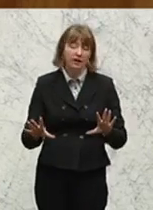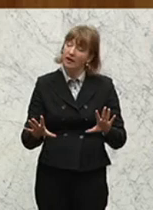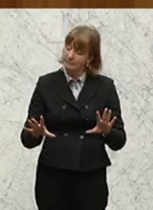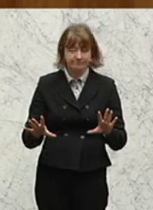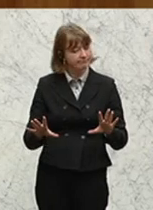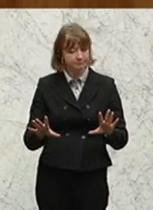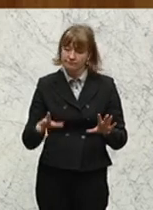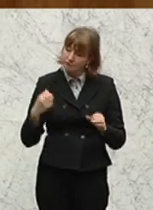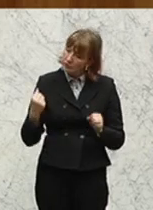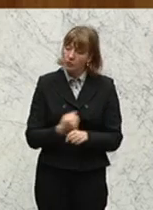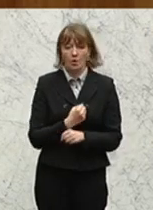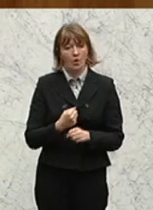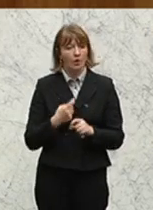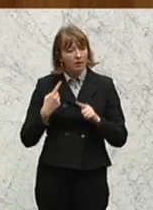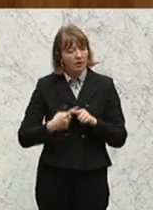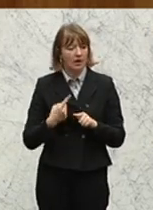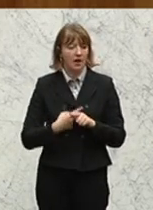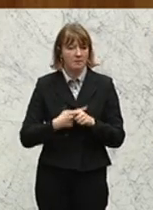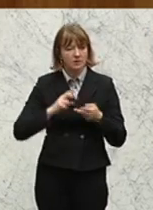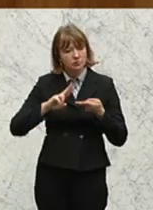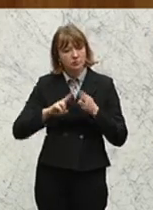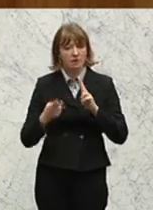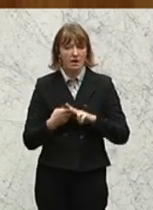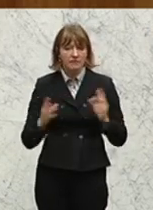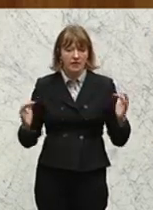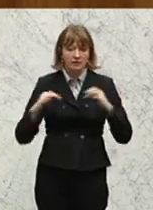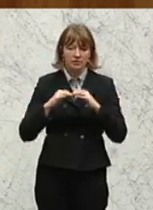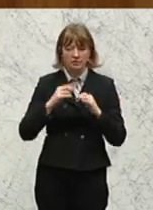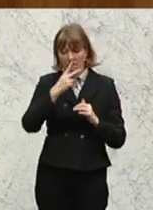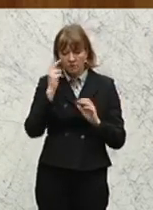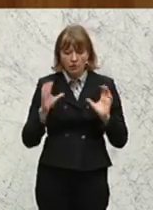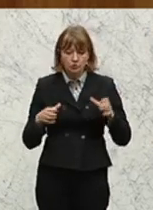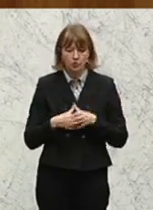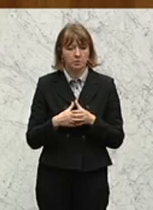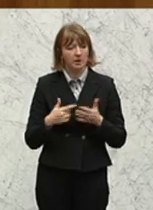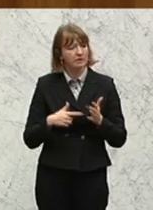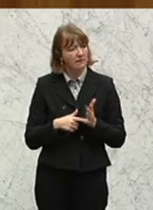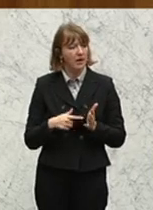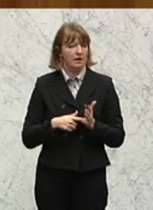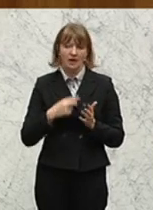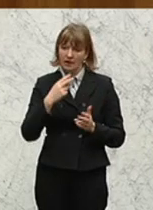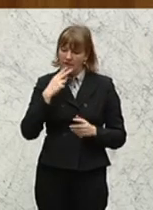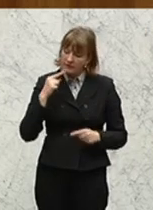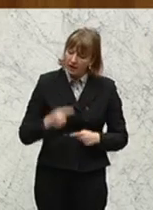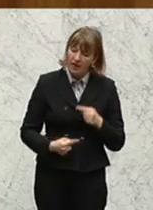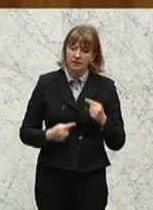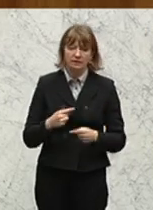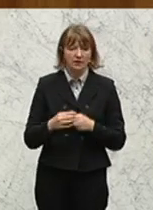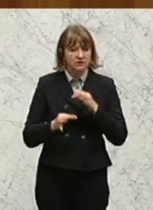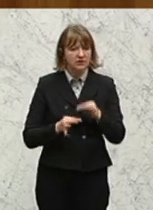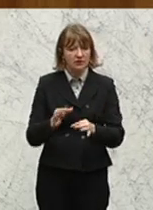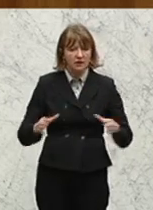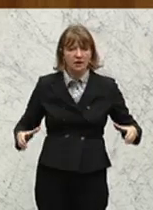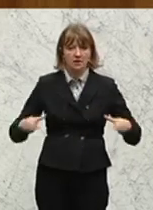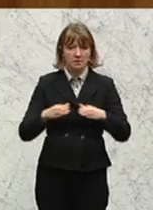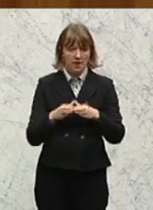doch in regelmäßigen Abständen ein Zusammentreffen der Volksgruppen geben, um auch gemeinsame Strategien zu entwickeln. Denn die finanzielle Unterstützung